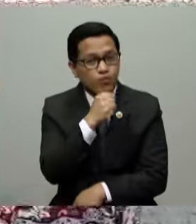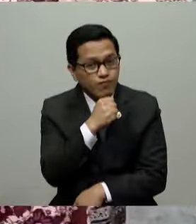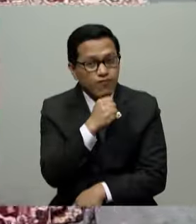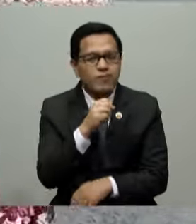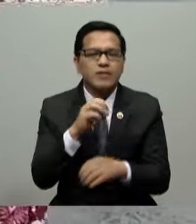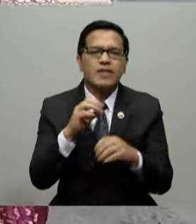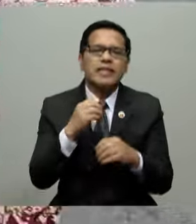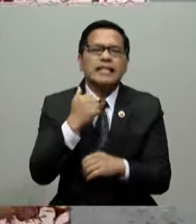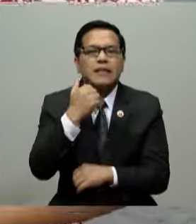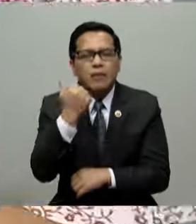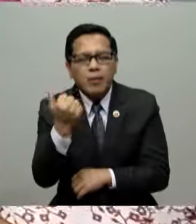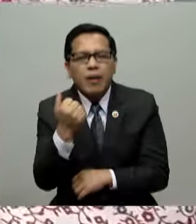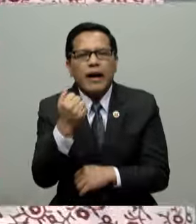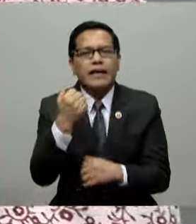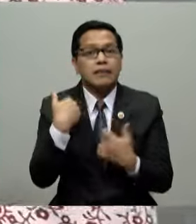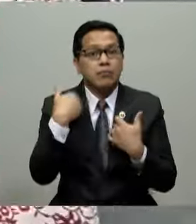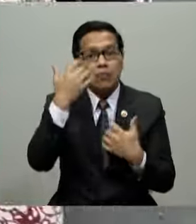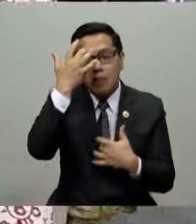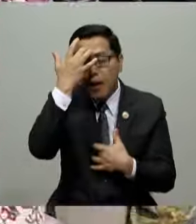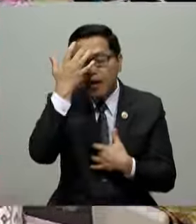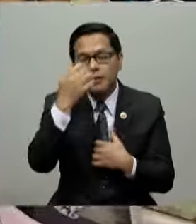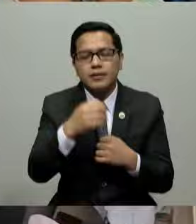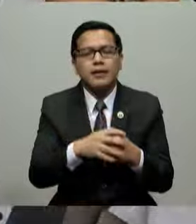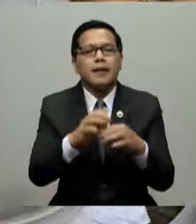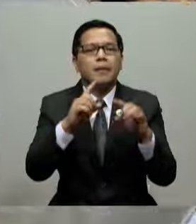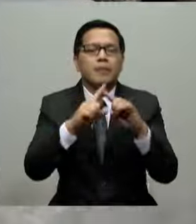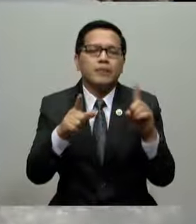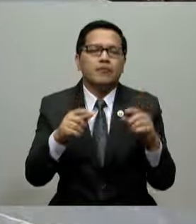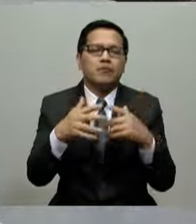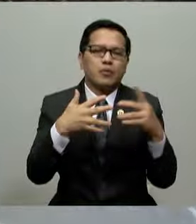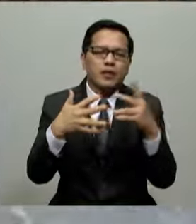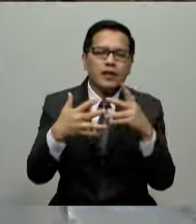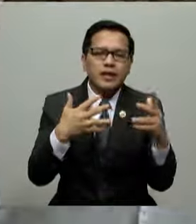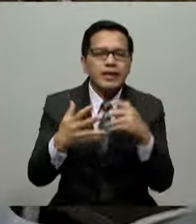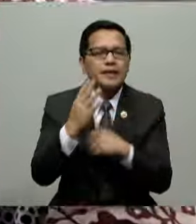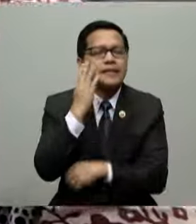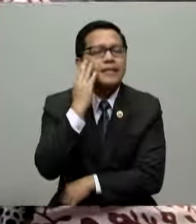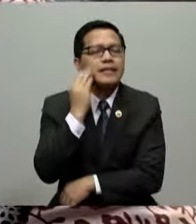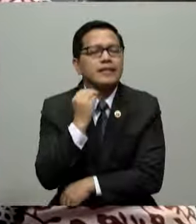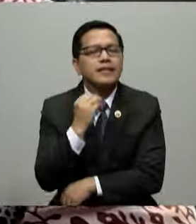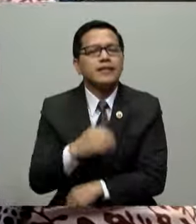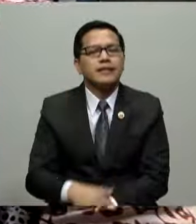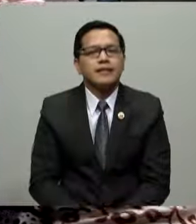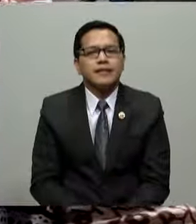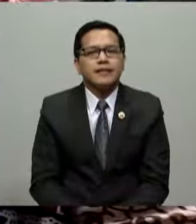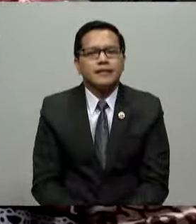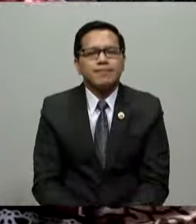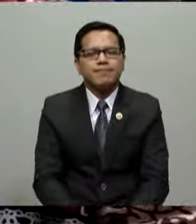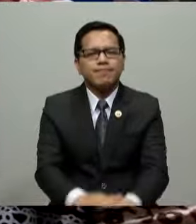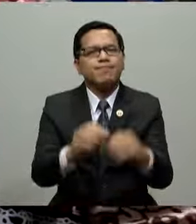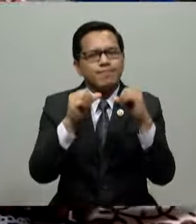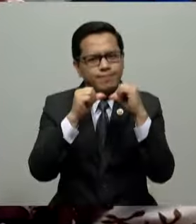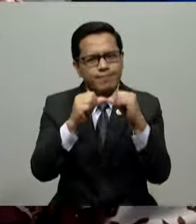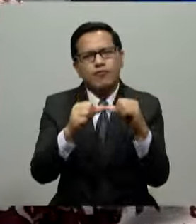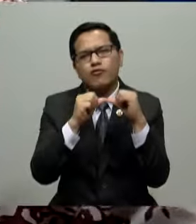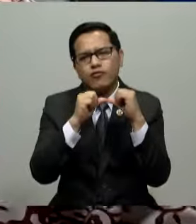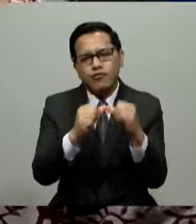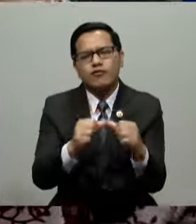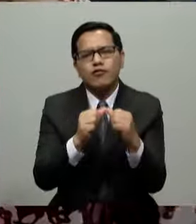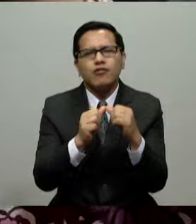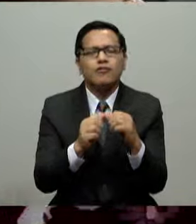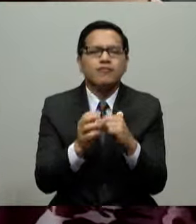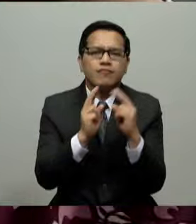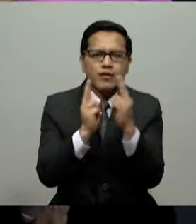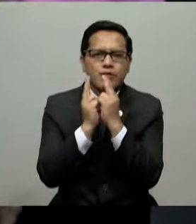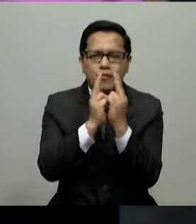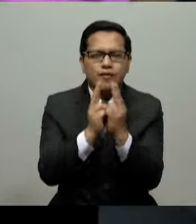ang iba ay may karamdaman, pero sa kabila po ng mga iyon, ay buong puso nilang pinagtatalagahan